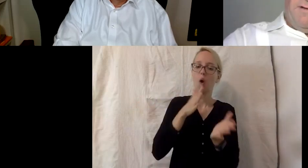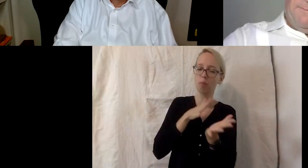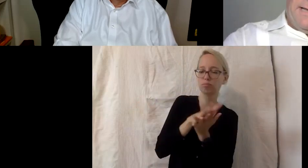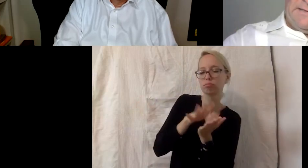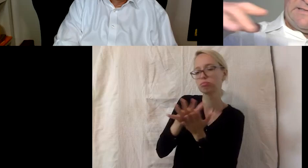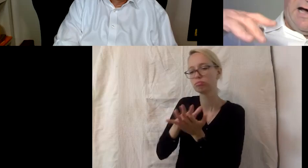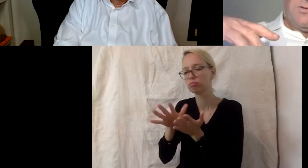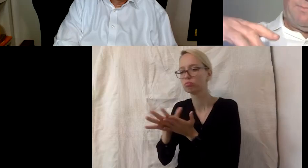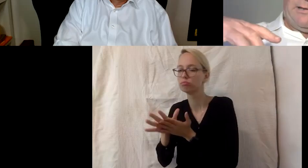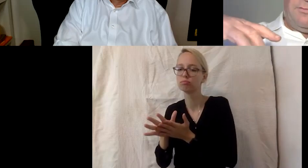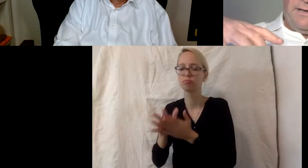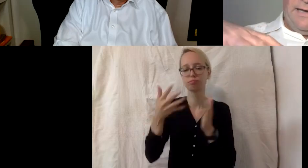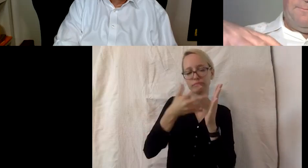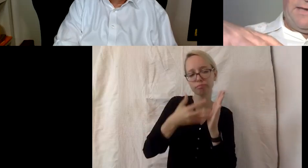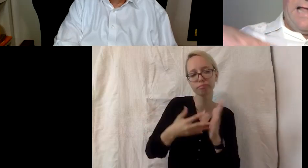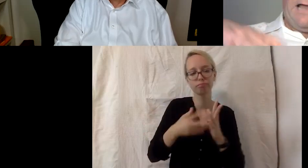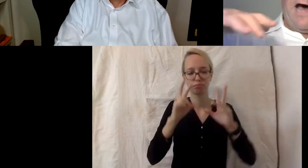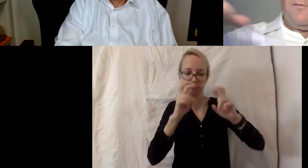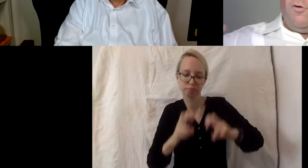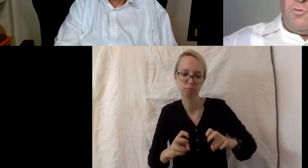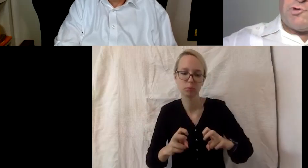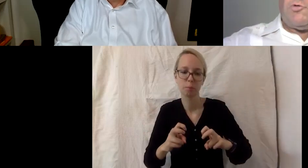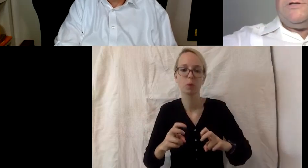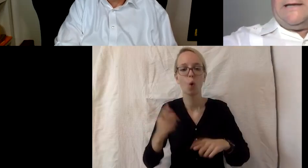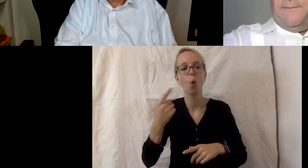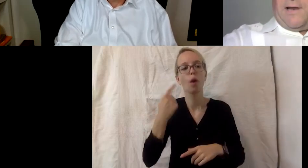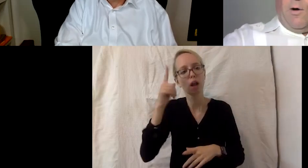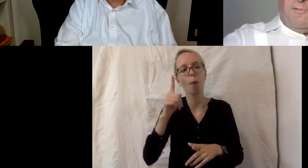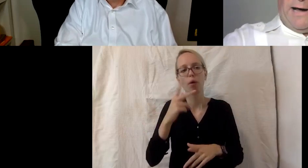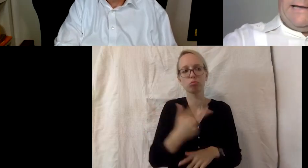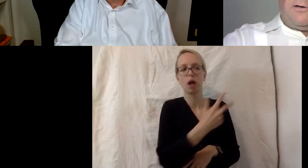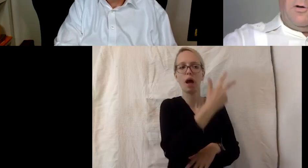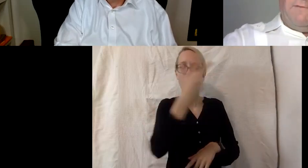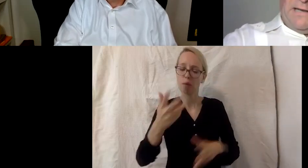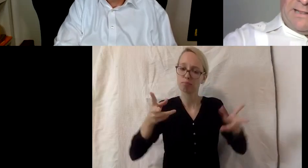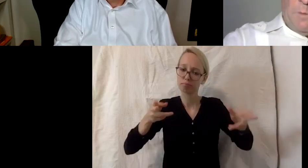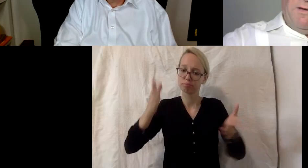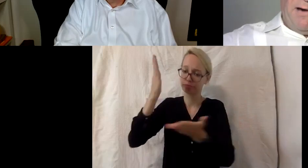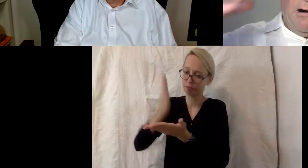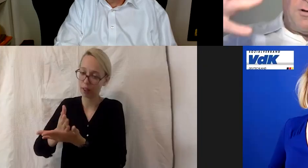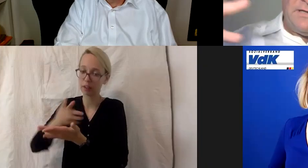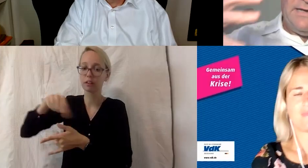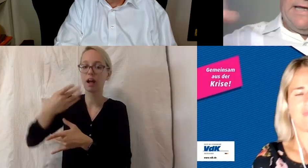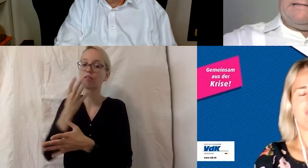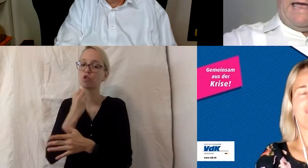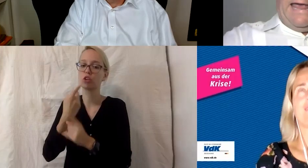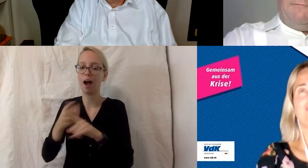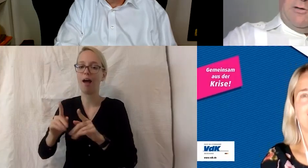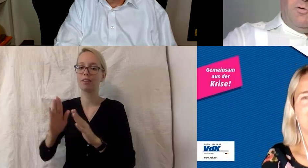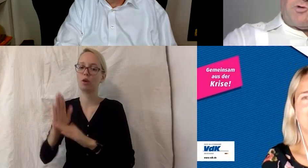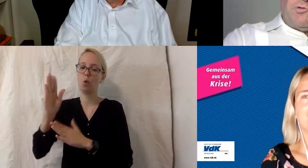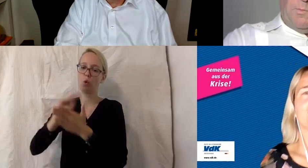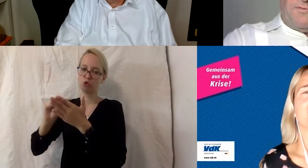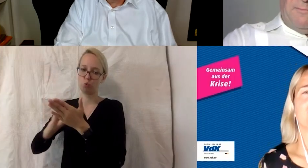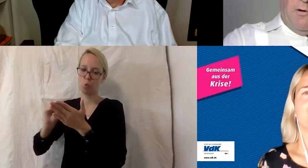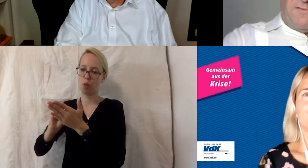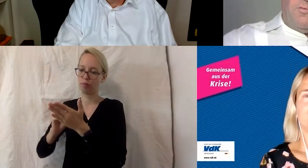dem Punkt, eben dann diese Ausbildung an andere Hochschulen dann auch verbreiten können, weil ich glaube, wir brauchen einen Träger wie